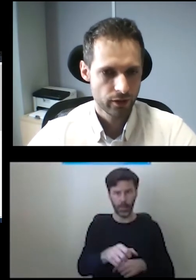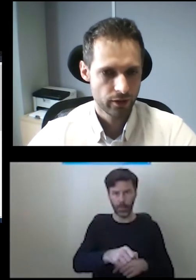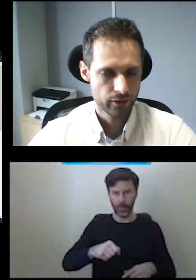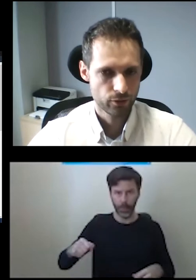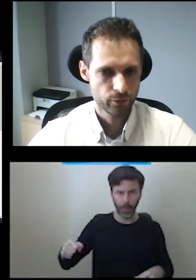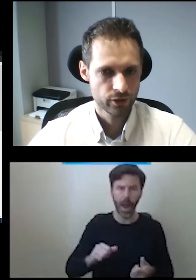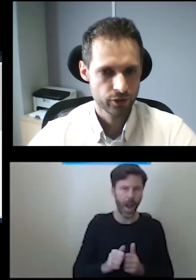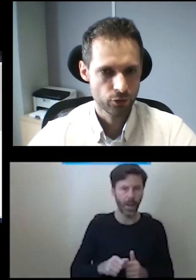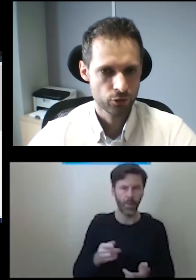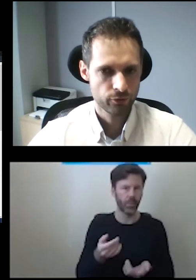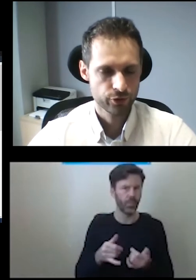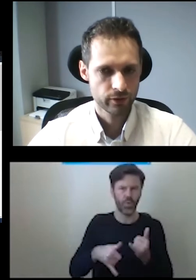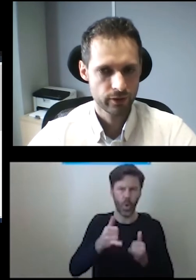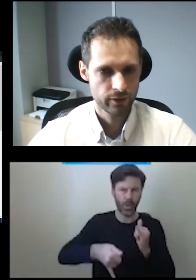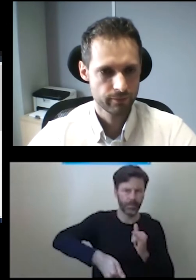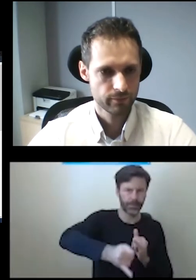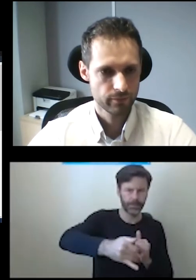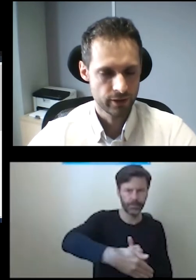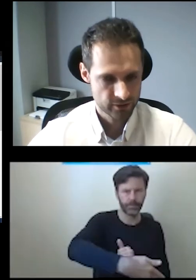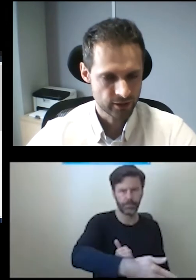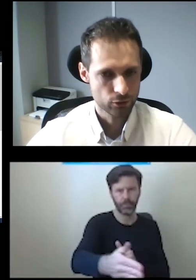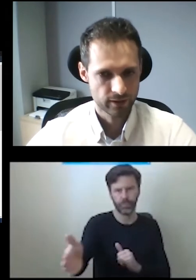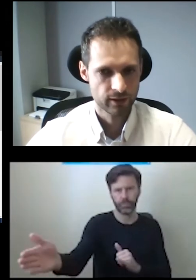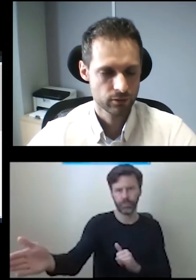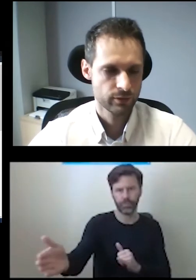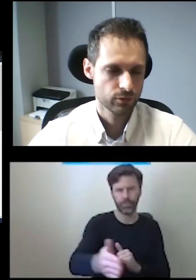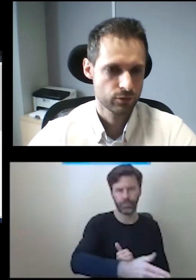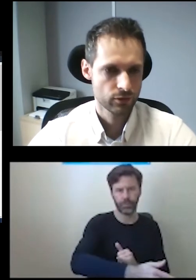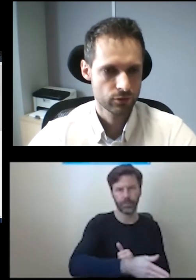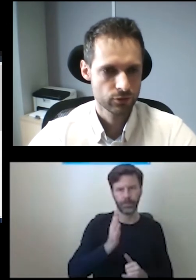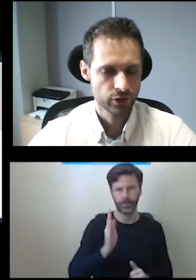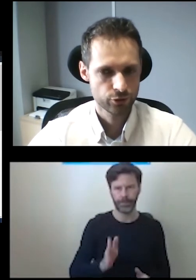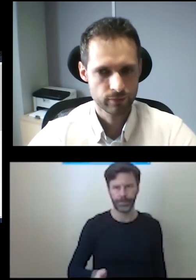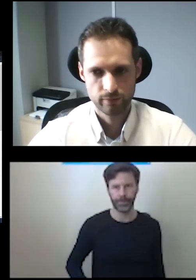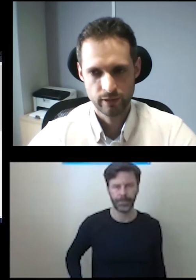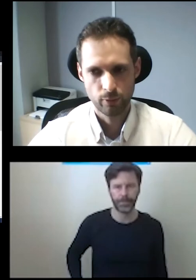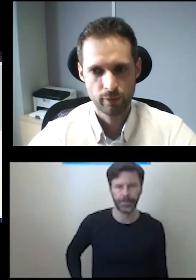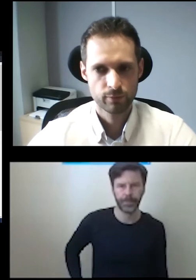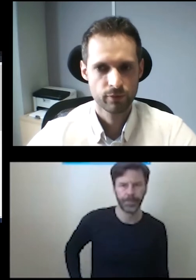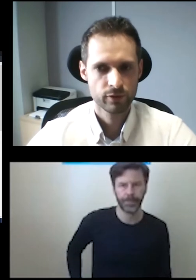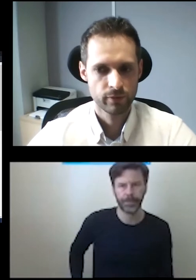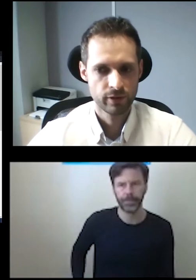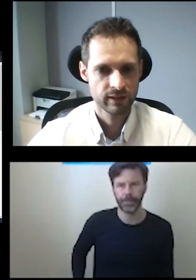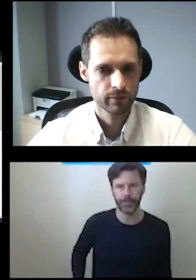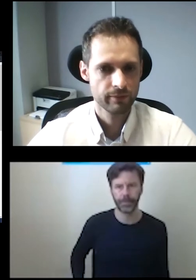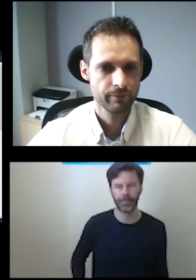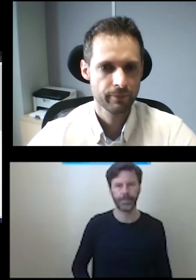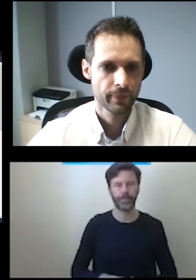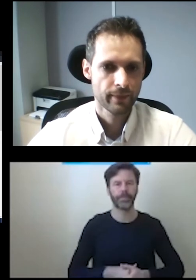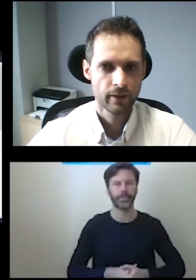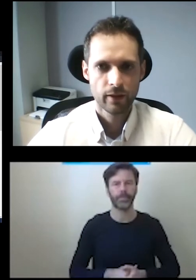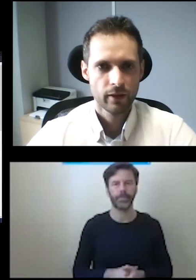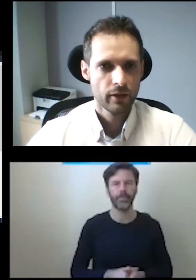nogą. Ona się otworzy i zostanie otwarta do momentu, gdzie ktoś ją tam nie popcha z powrotem i nie zamknie.